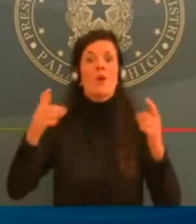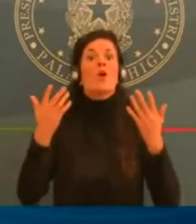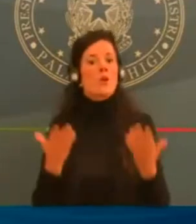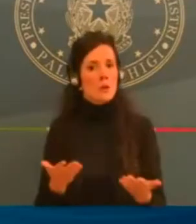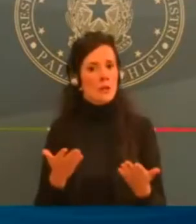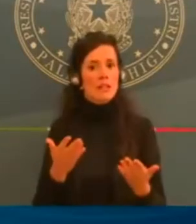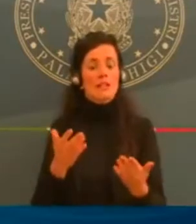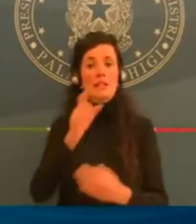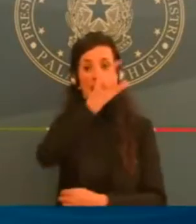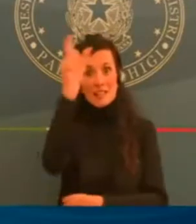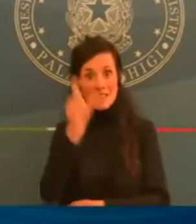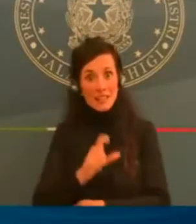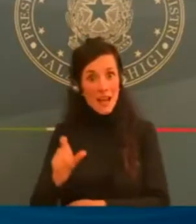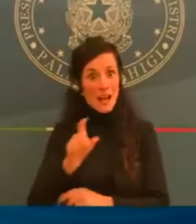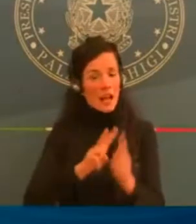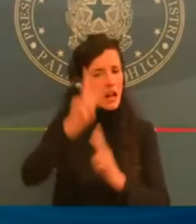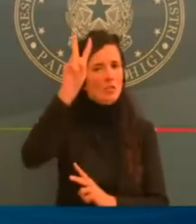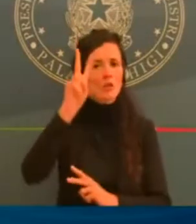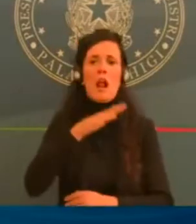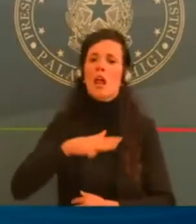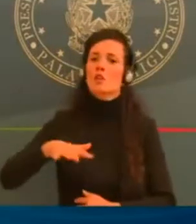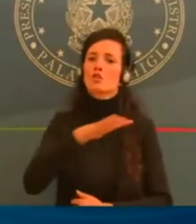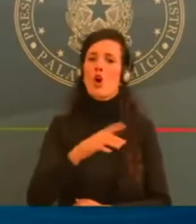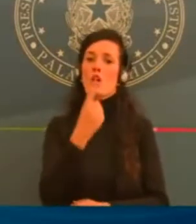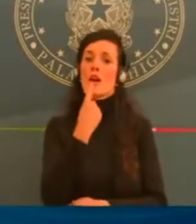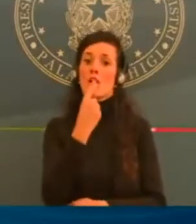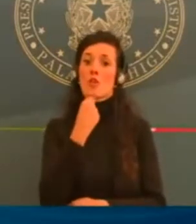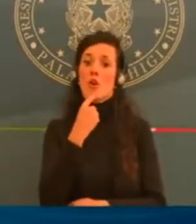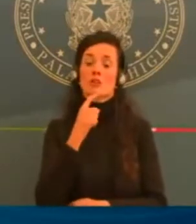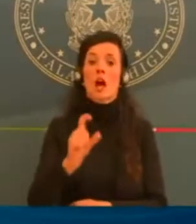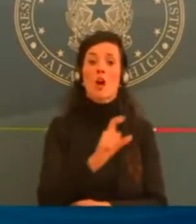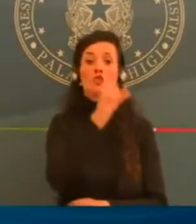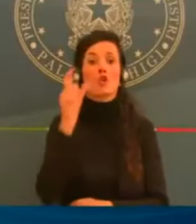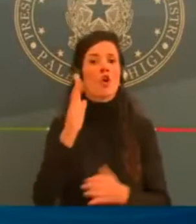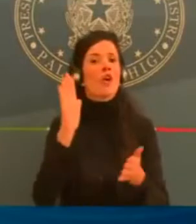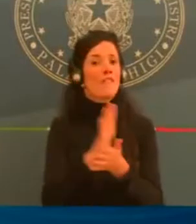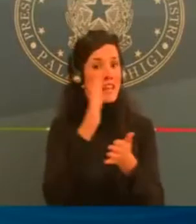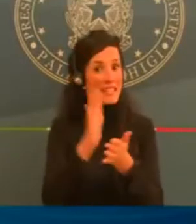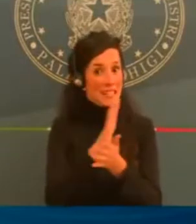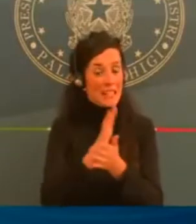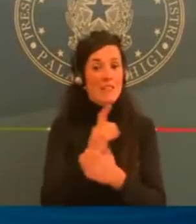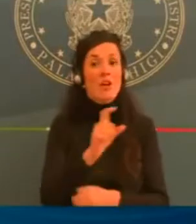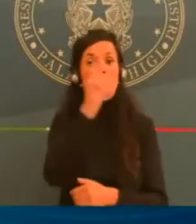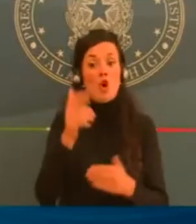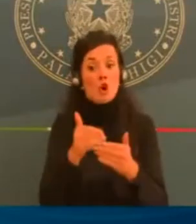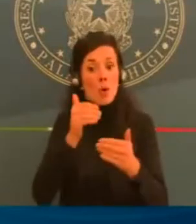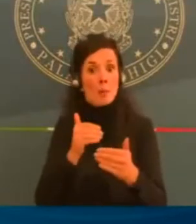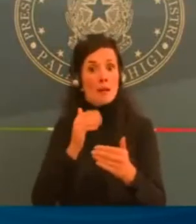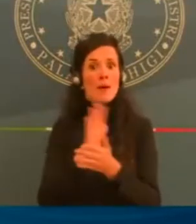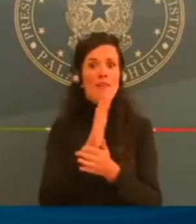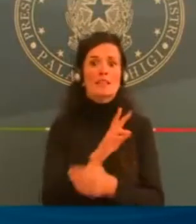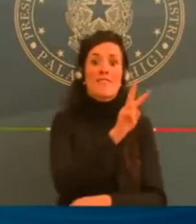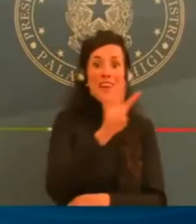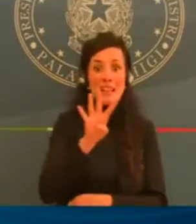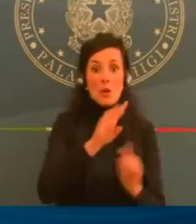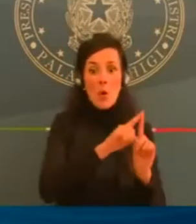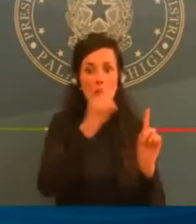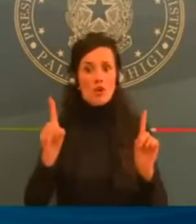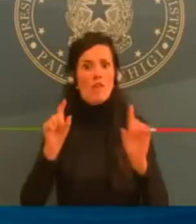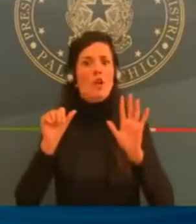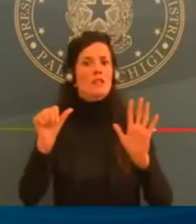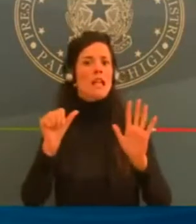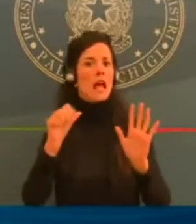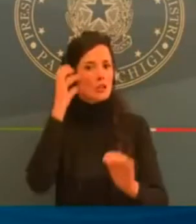al 6. Per chiarezza indichiamo i giorni. I giorni 24, 25, 26, 27 dicembre,